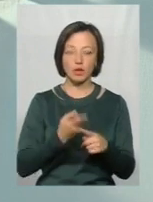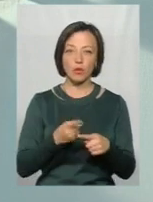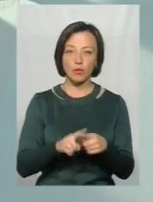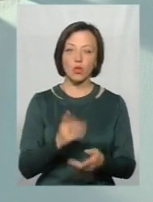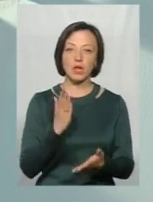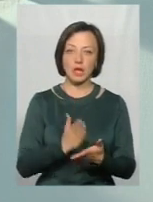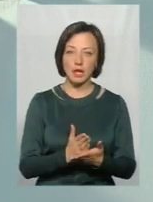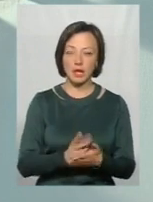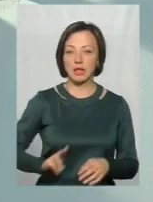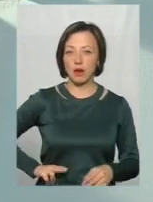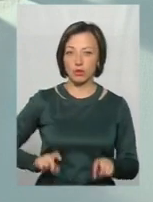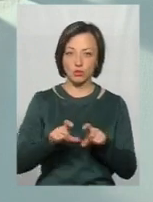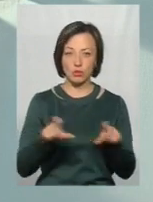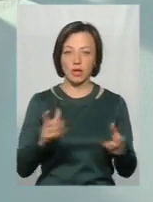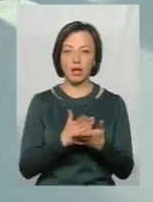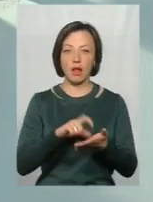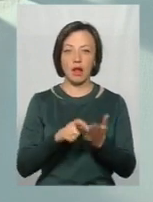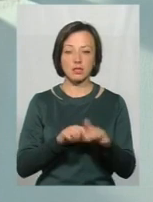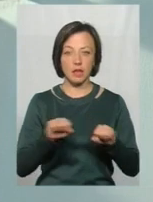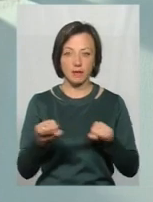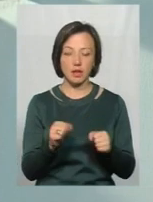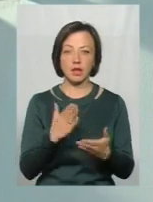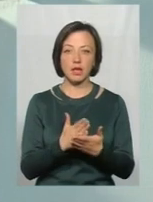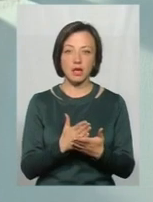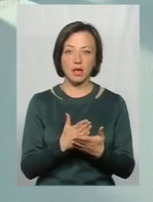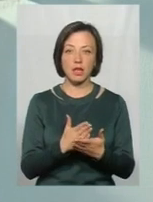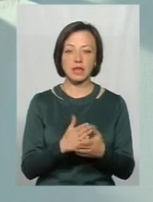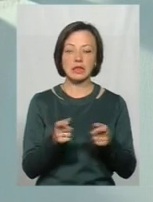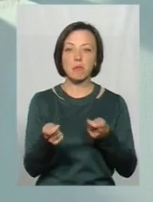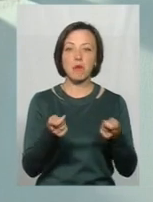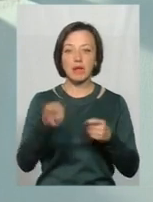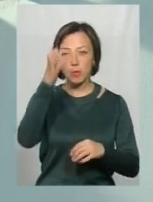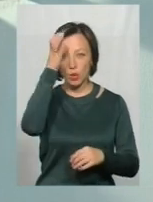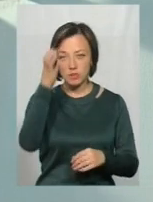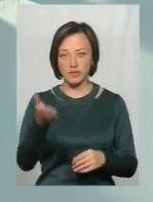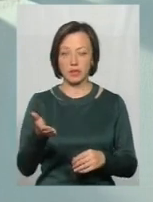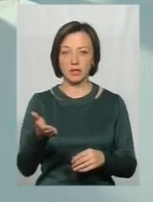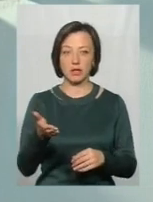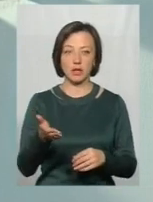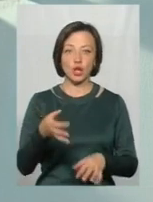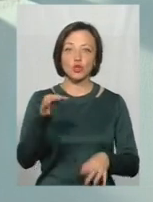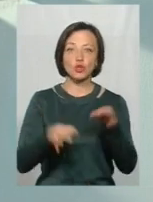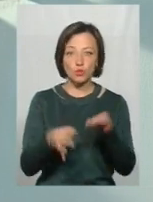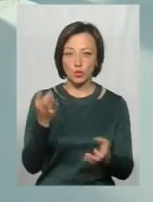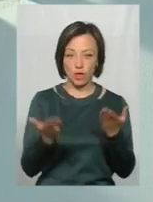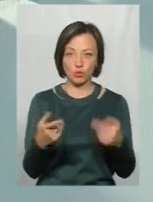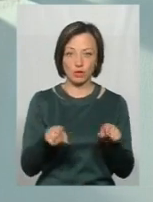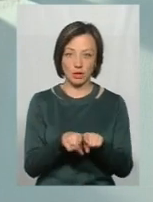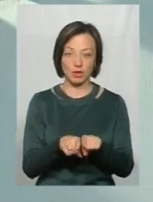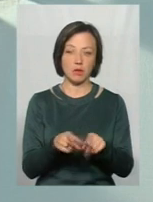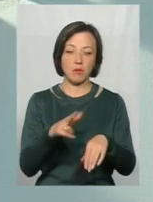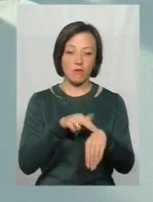є директор школи, є класний керівник, є, врешті-решт, департамент освіти, суд, якщо вже на то пішло,